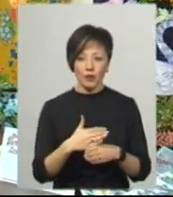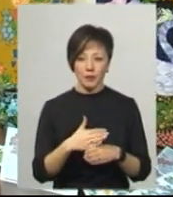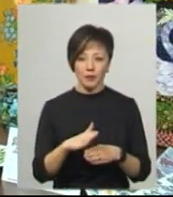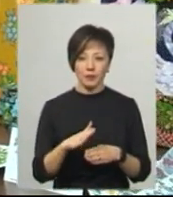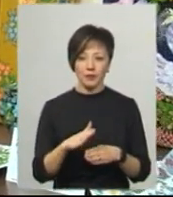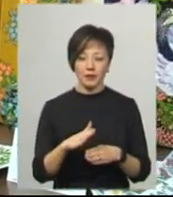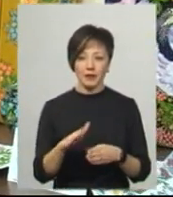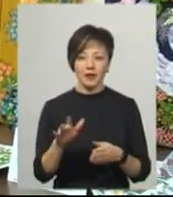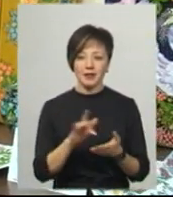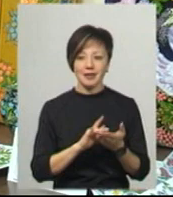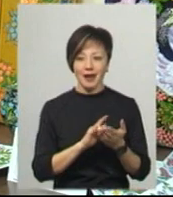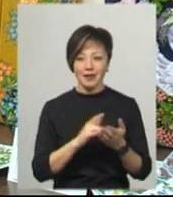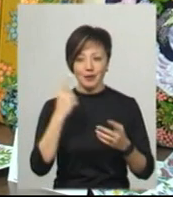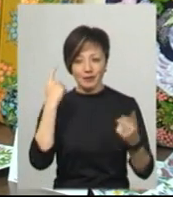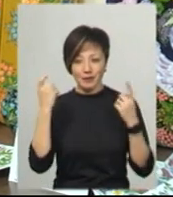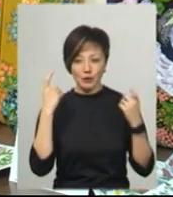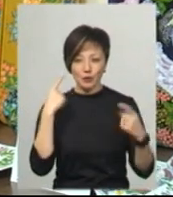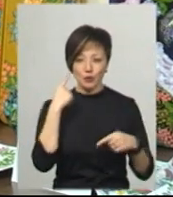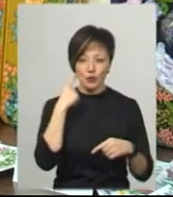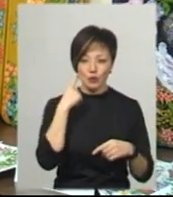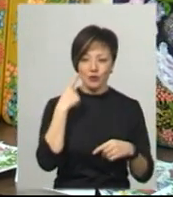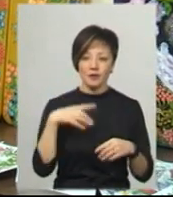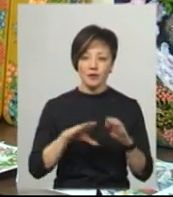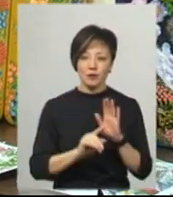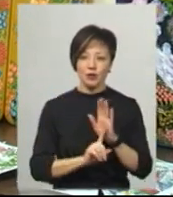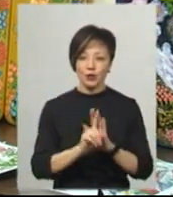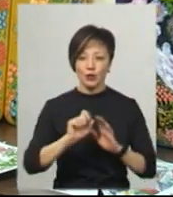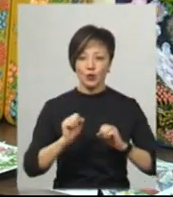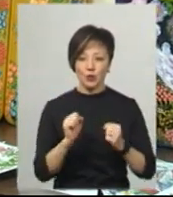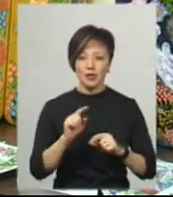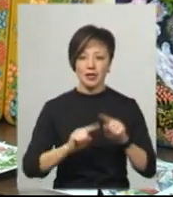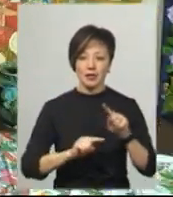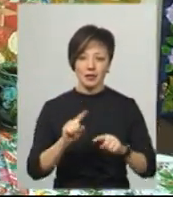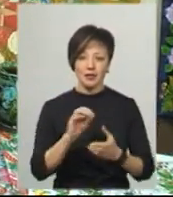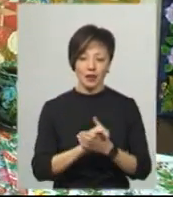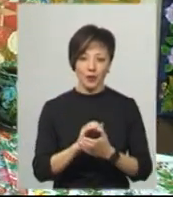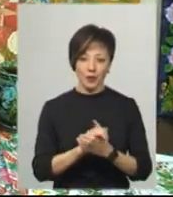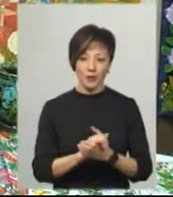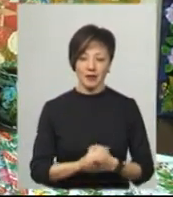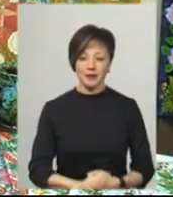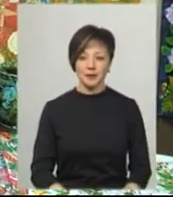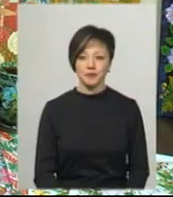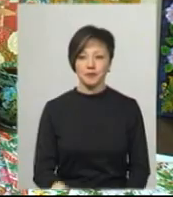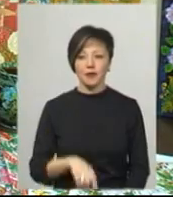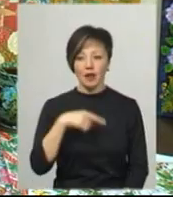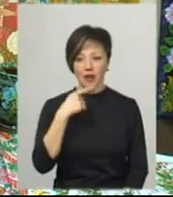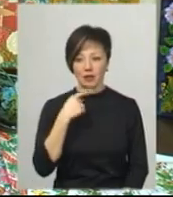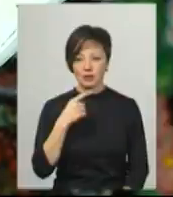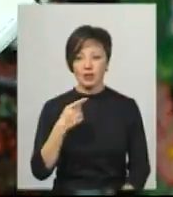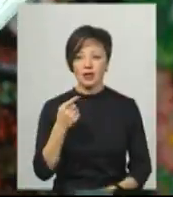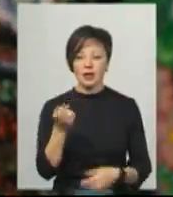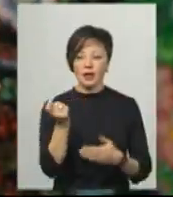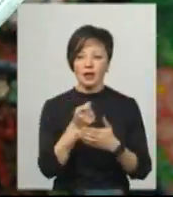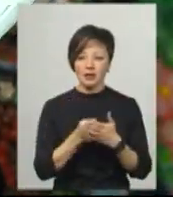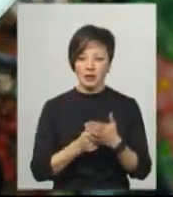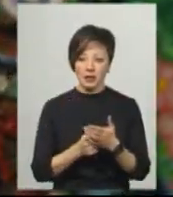знаєте, як циганська почта, то і почув. Спочатку все починається з друзів, з рідних, знайомих. Людмила Подусюк каже, її картинами та стилем